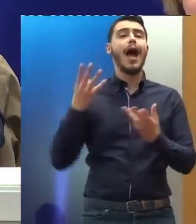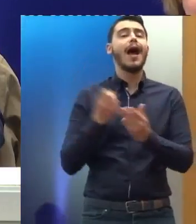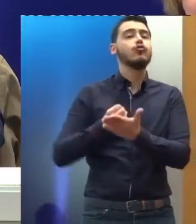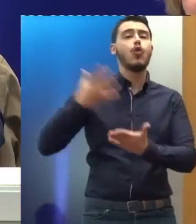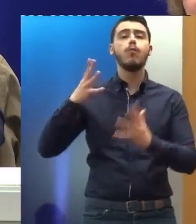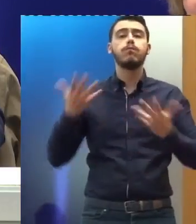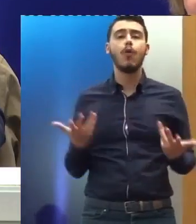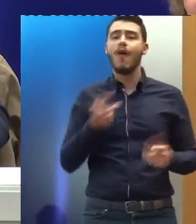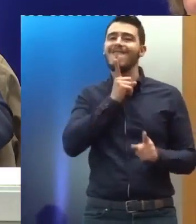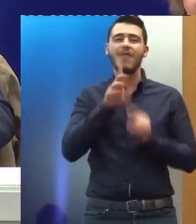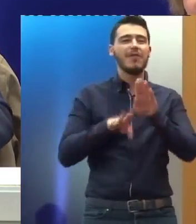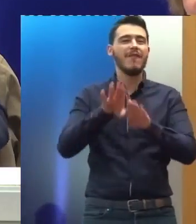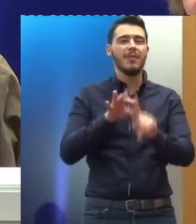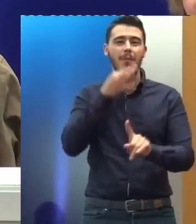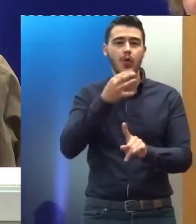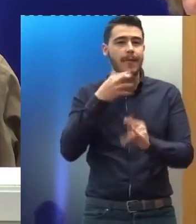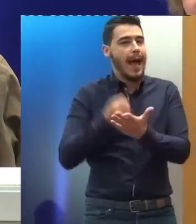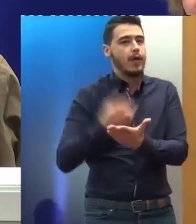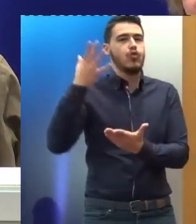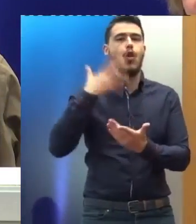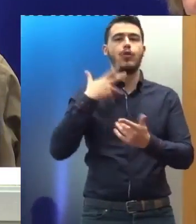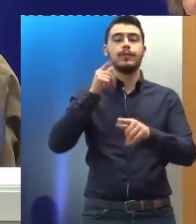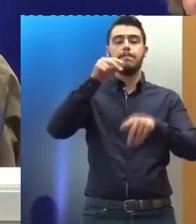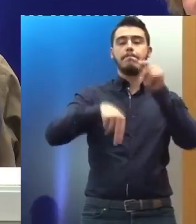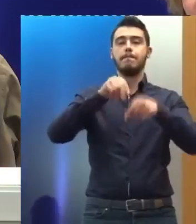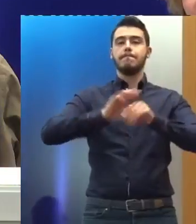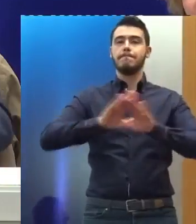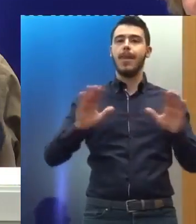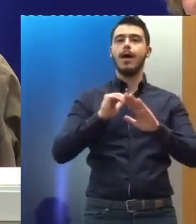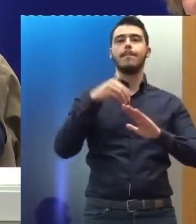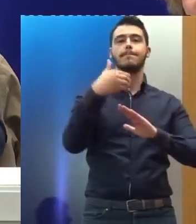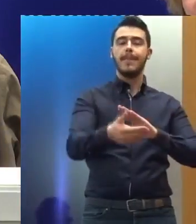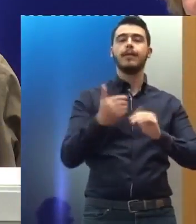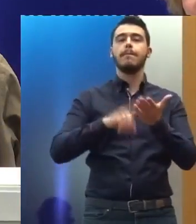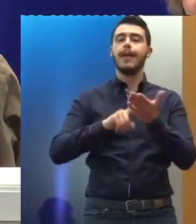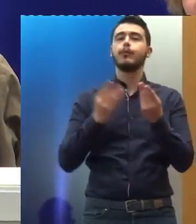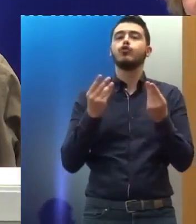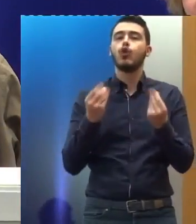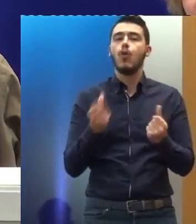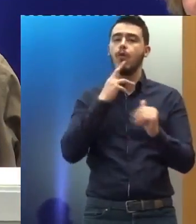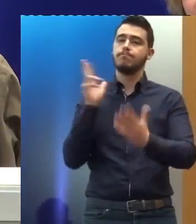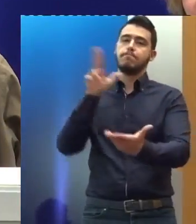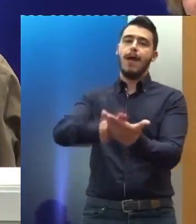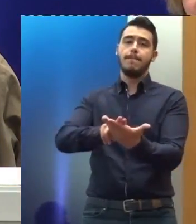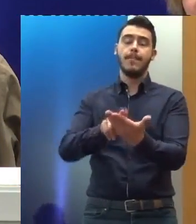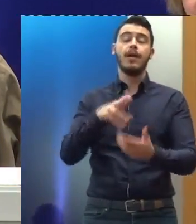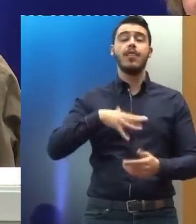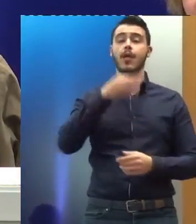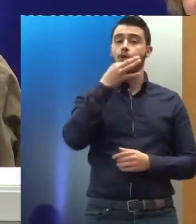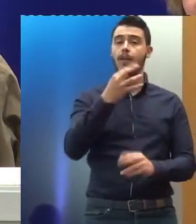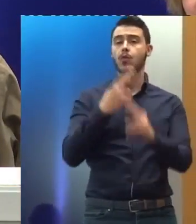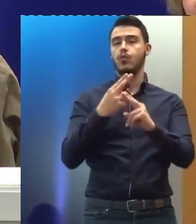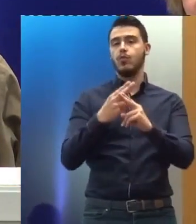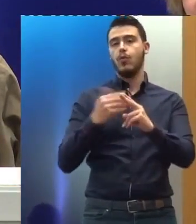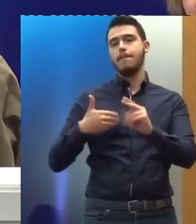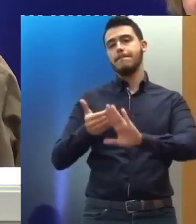διαδικασία. Θέλω να τονίσω και εγώ κάτι το οποίο ήδη αναφέρθηκε γιατί είναι κρίσιμο και πρέπει να το καταλάβουμε. Η